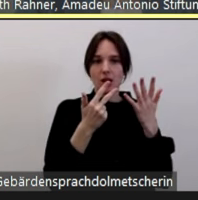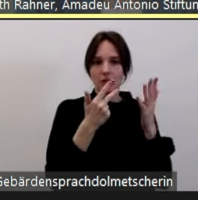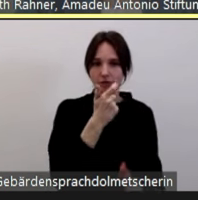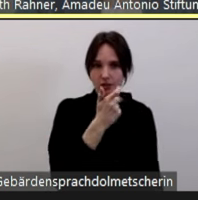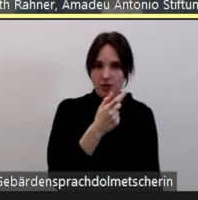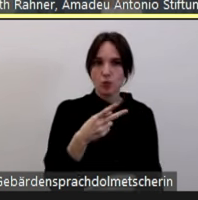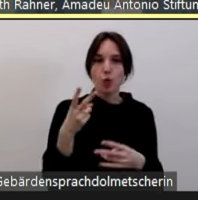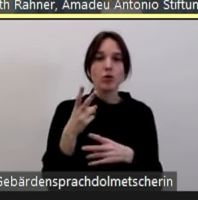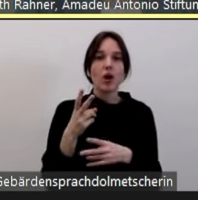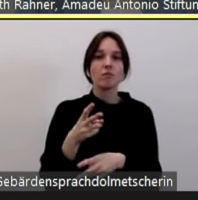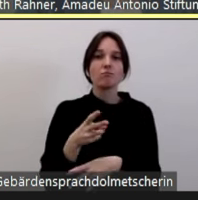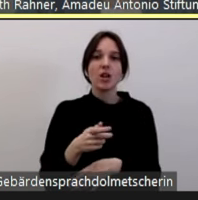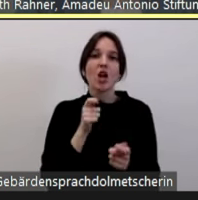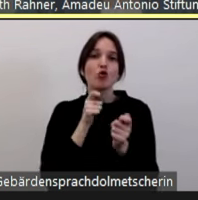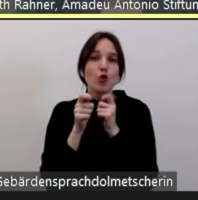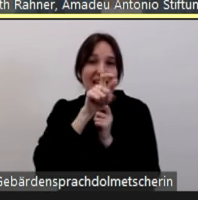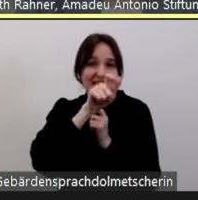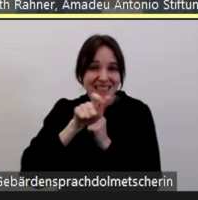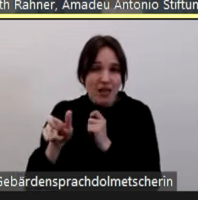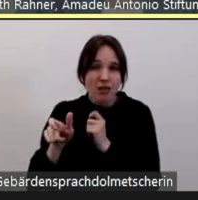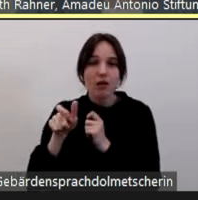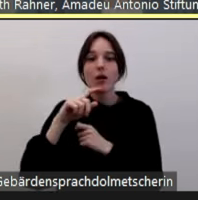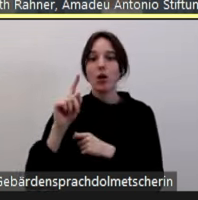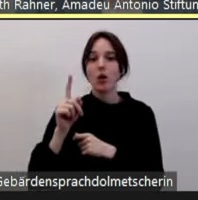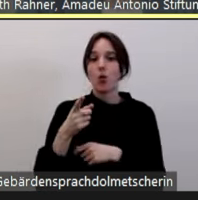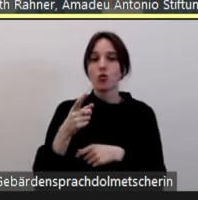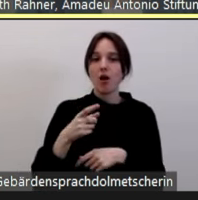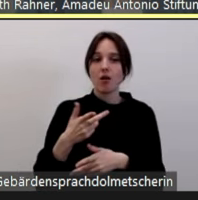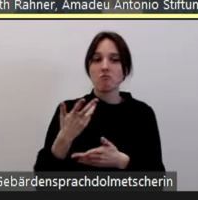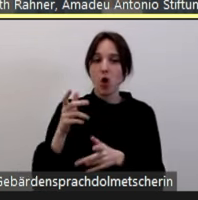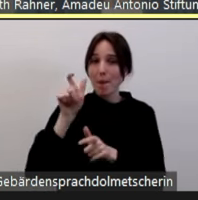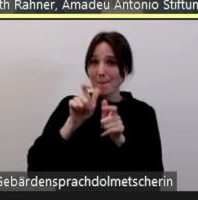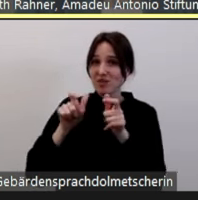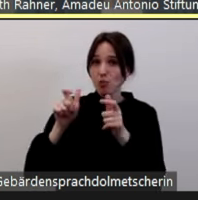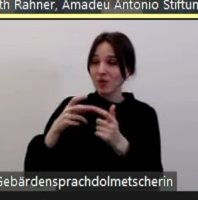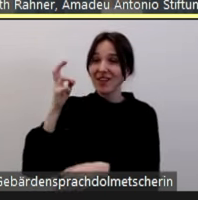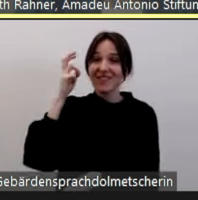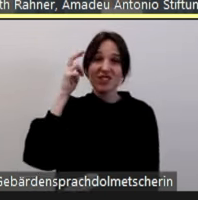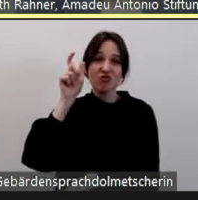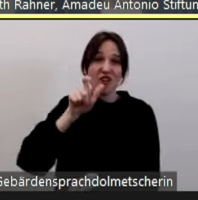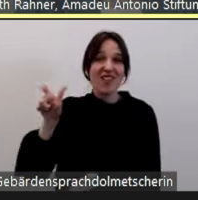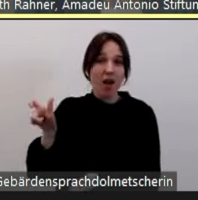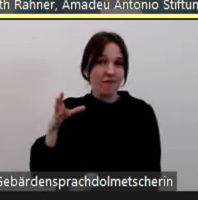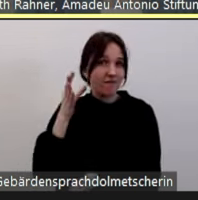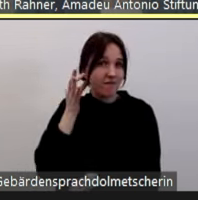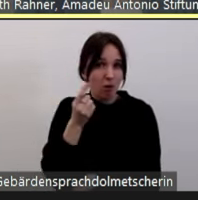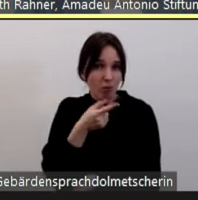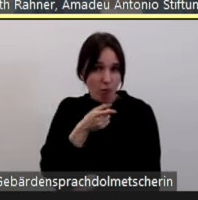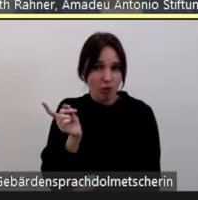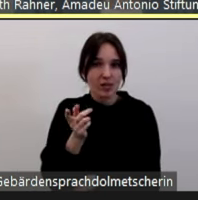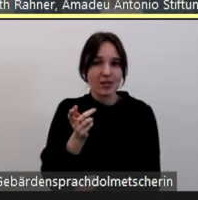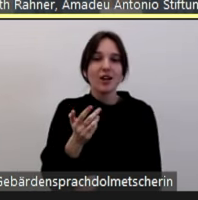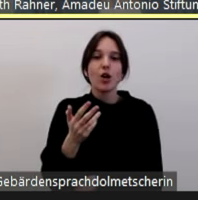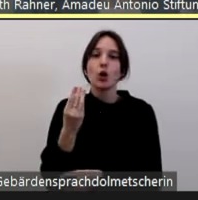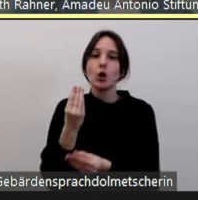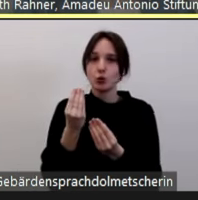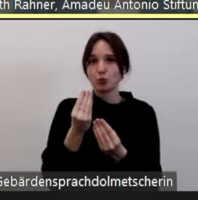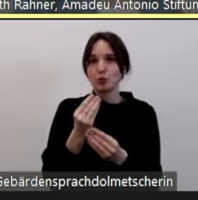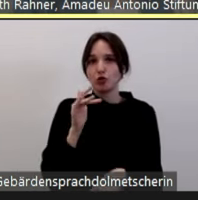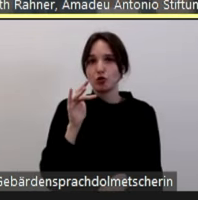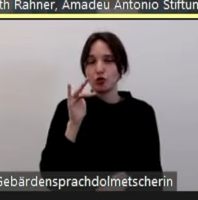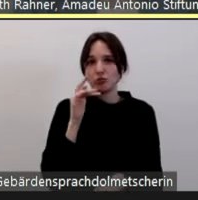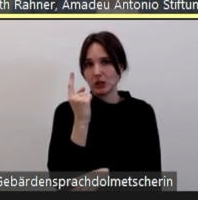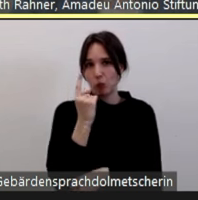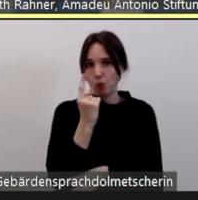oder Persönlichkeiten des öffentlichen Lebens, vor allen Dingen auch Wissenschaftlerinnen, sind besonders Ziel antifeministischer Bedrohung. Und